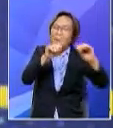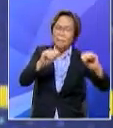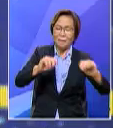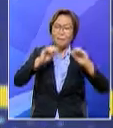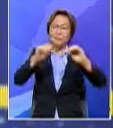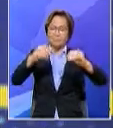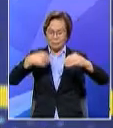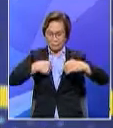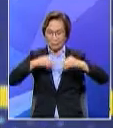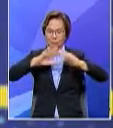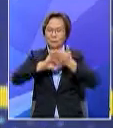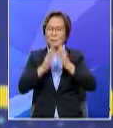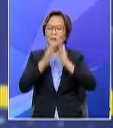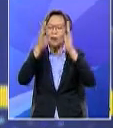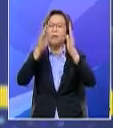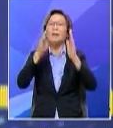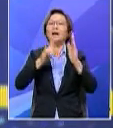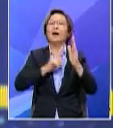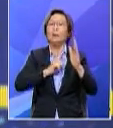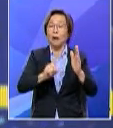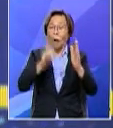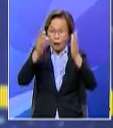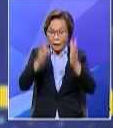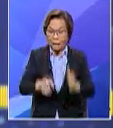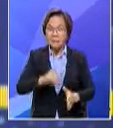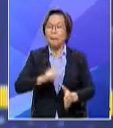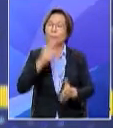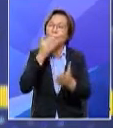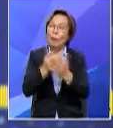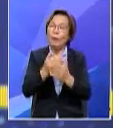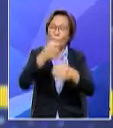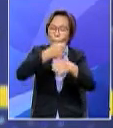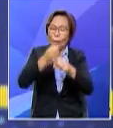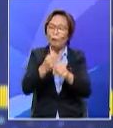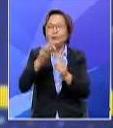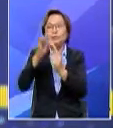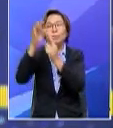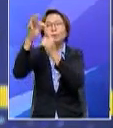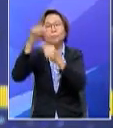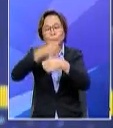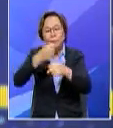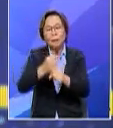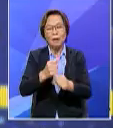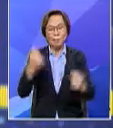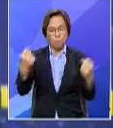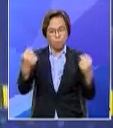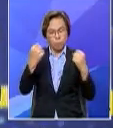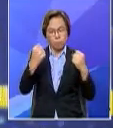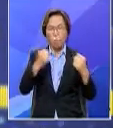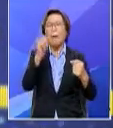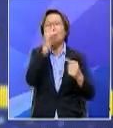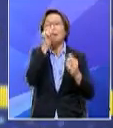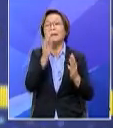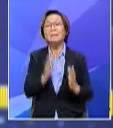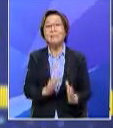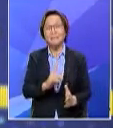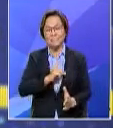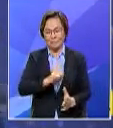muslim yang baik itulah tiga elemen yang kita rasakan yang boleh membentuk keistimewaan ataupun membentuk jati diri penasyid itu sendiri